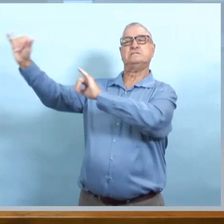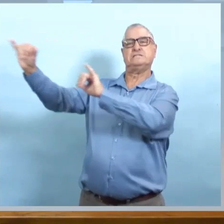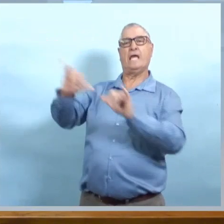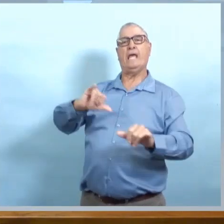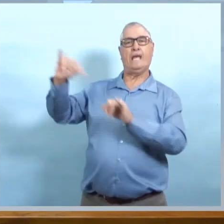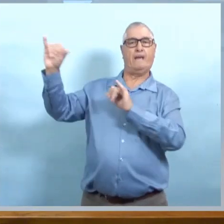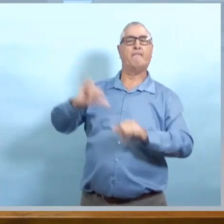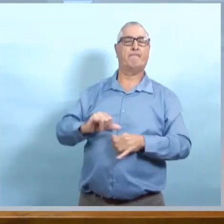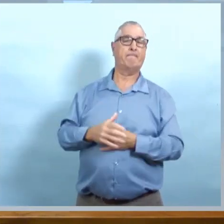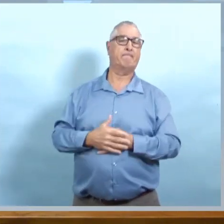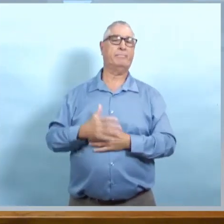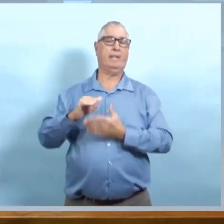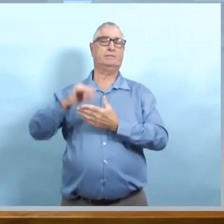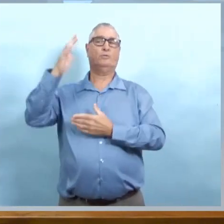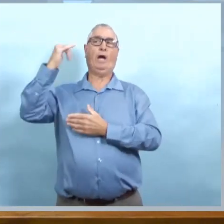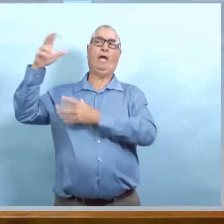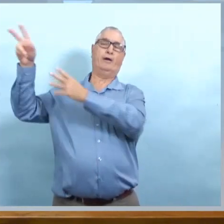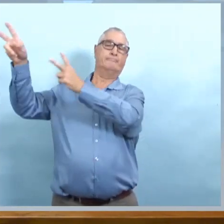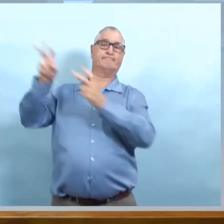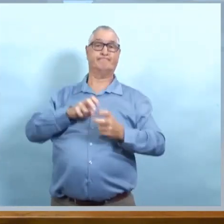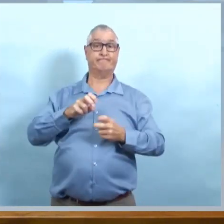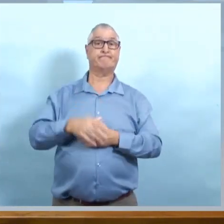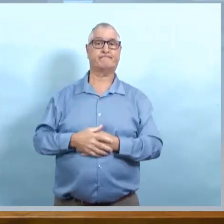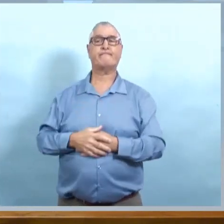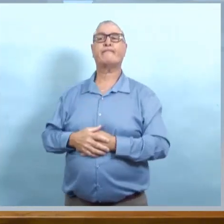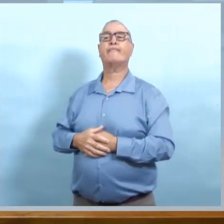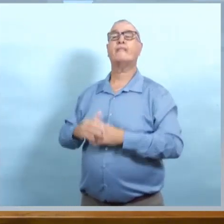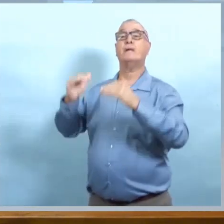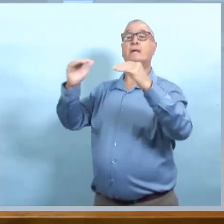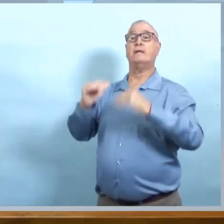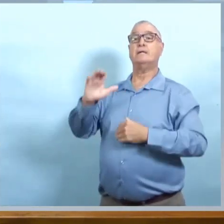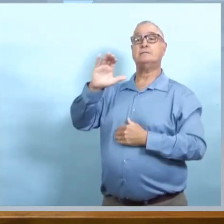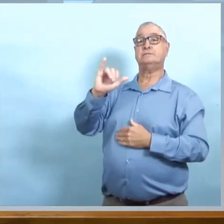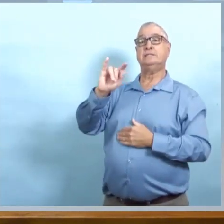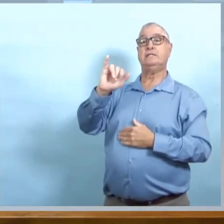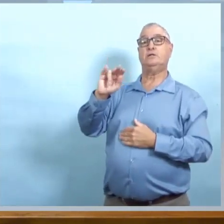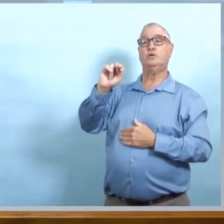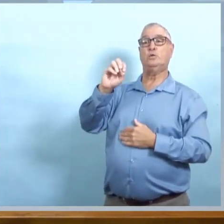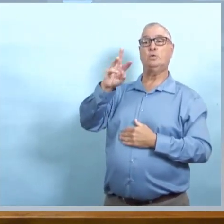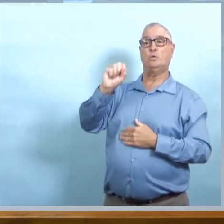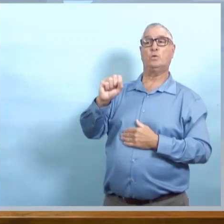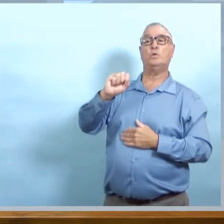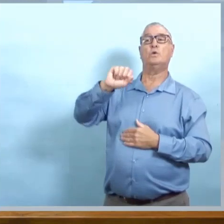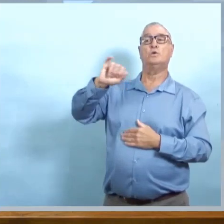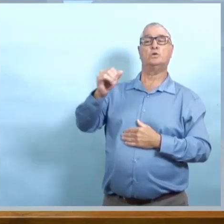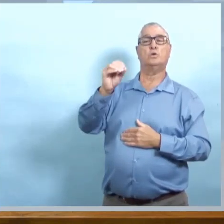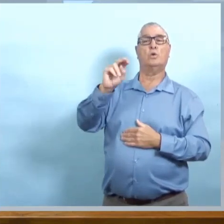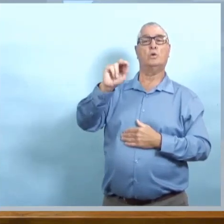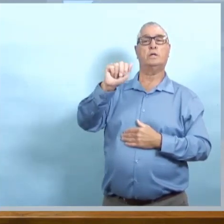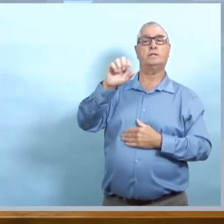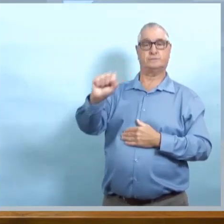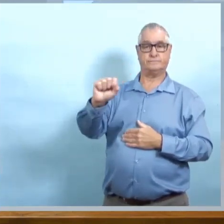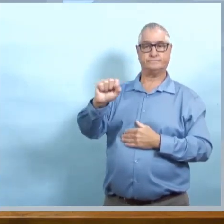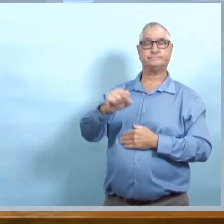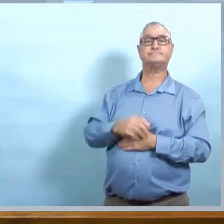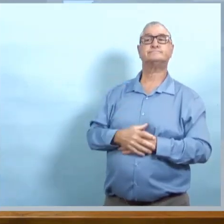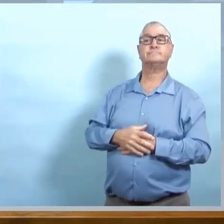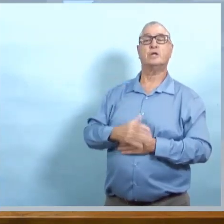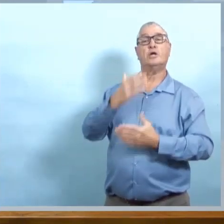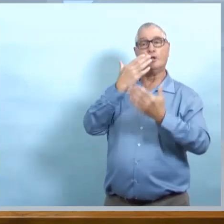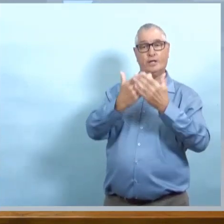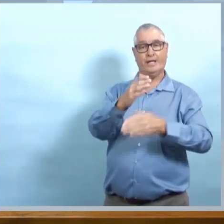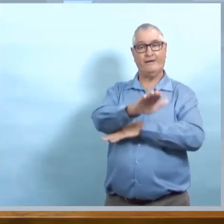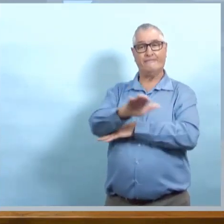Mais nous l'avons faite à Prairie Mountain et nous avons vu une bonne adhérence et nous nous attendons à la même chose dans Winnipeg.